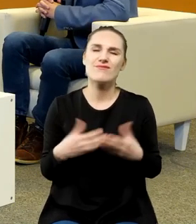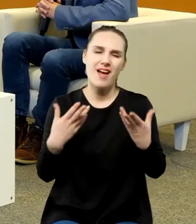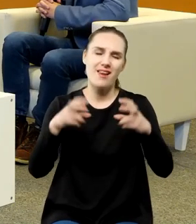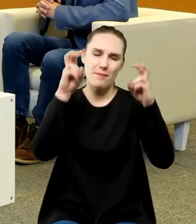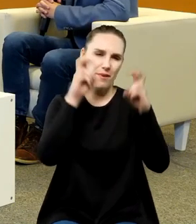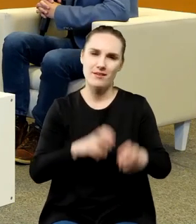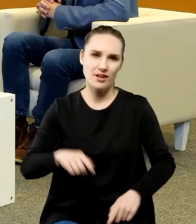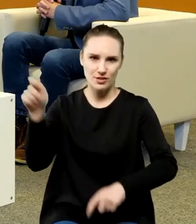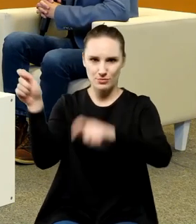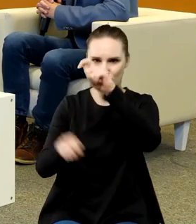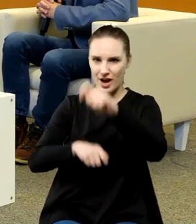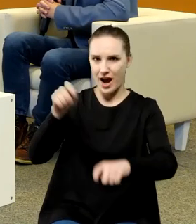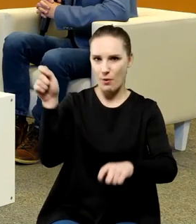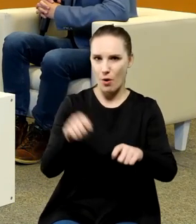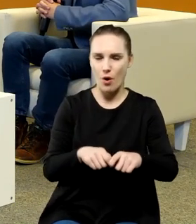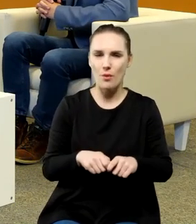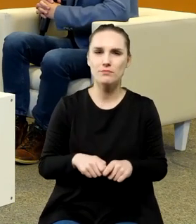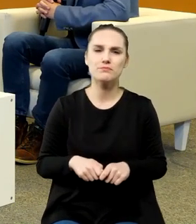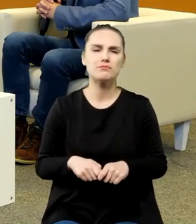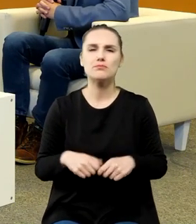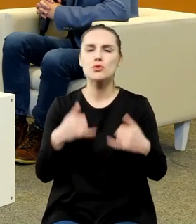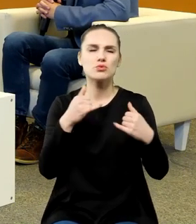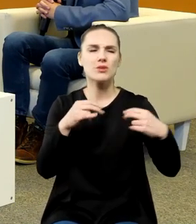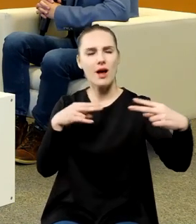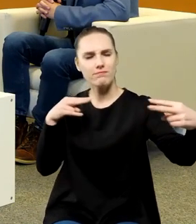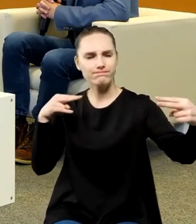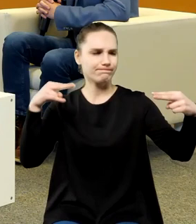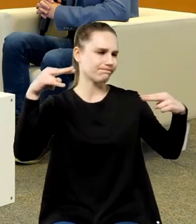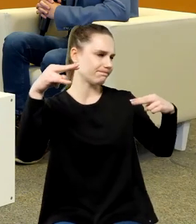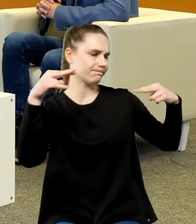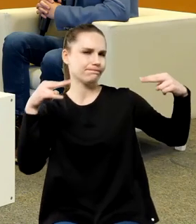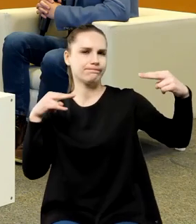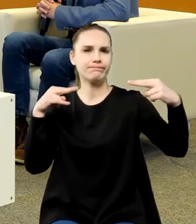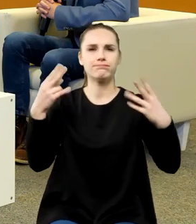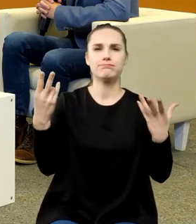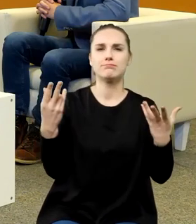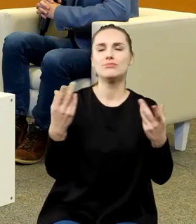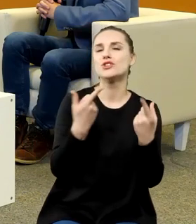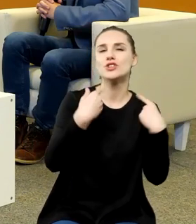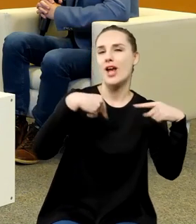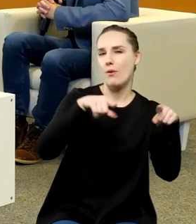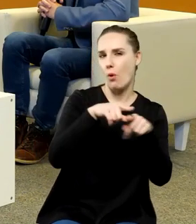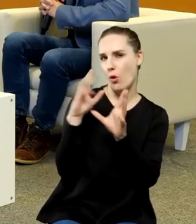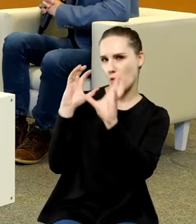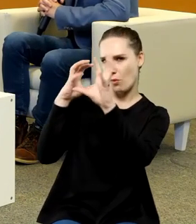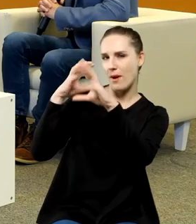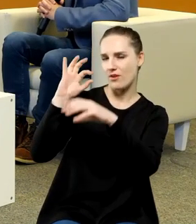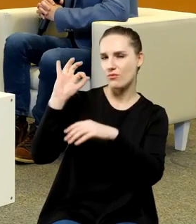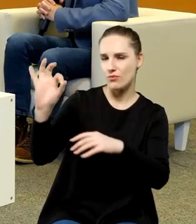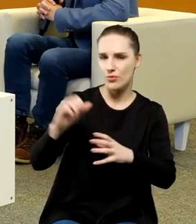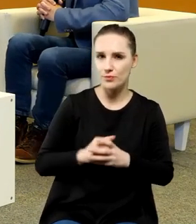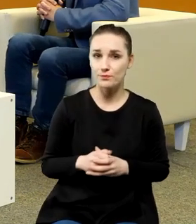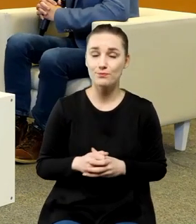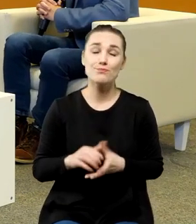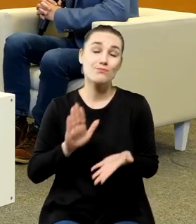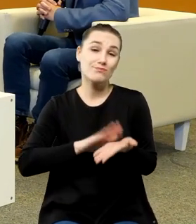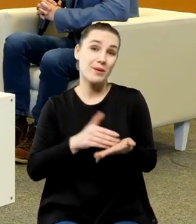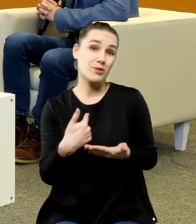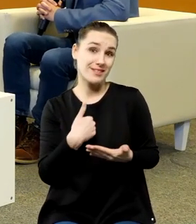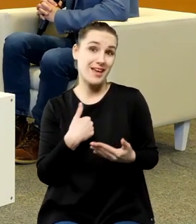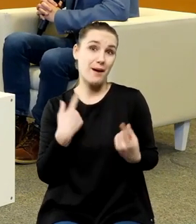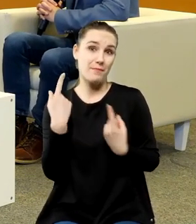z różnych punktów widzenia patrzyli na dzieło kopernika z mojego punktu widzenia najbardziej